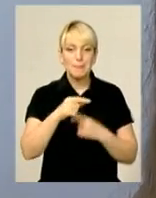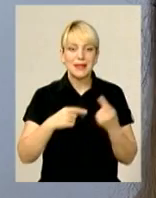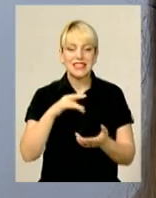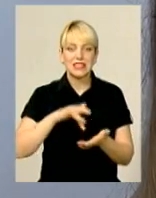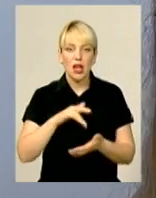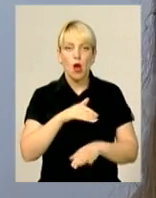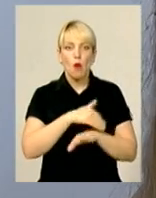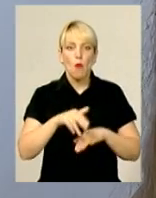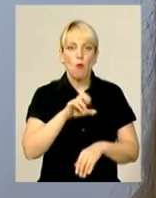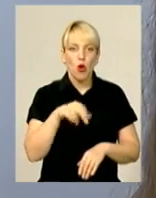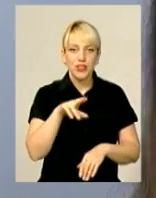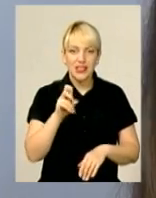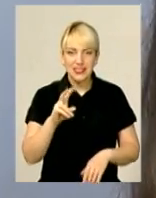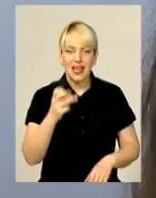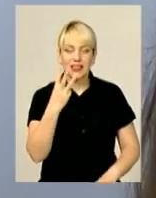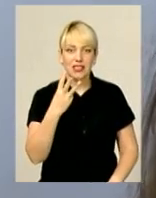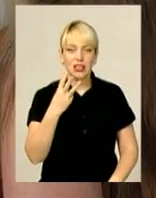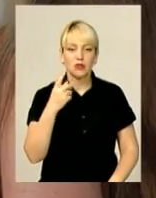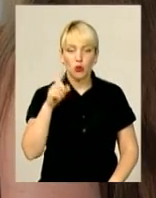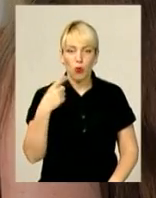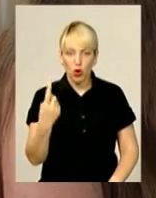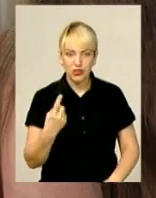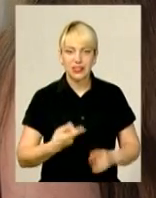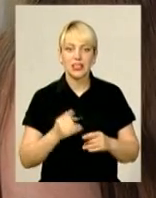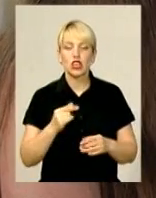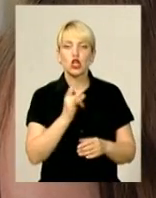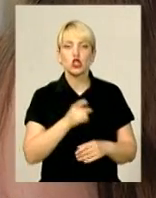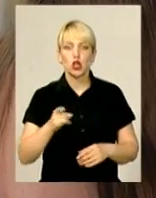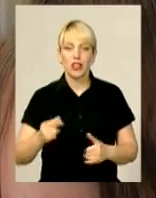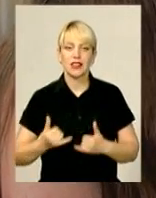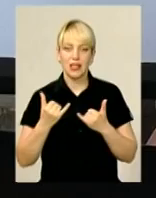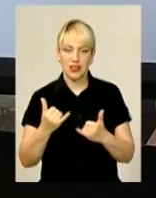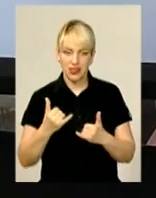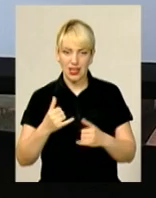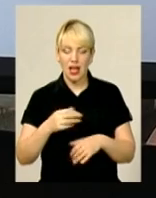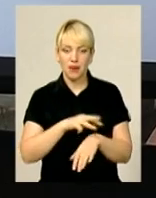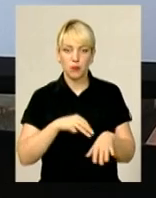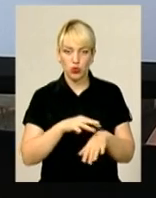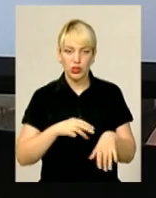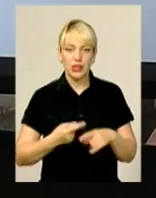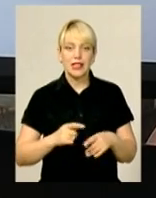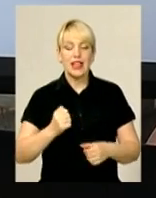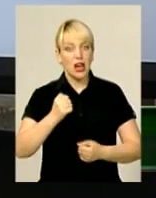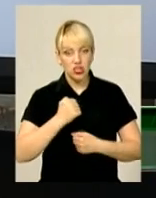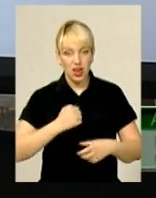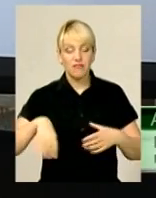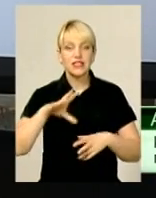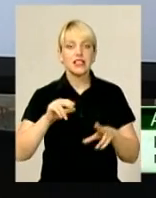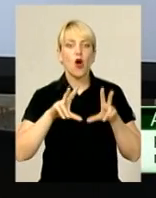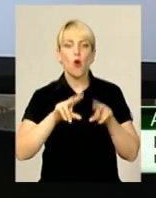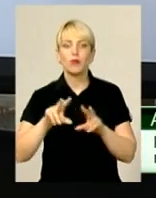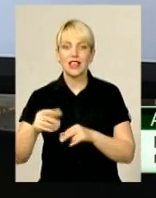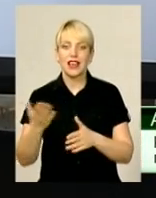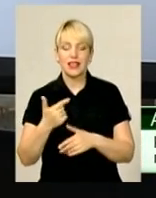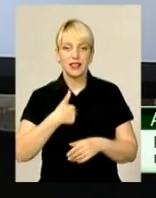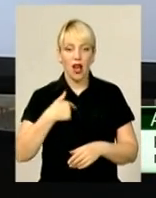93-1 і навіть стоянку для службових автомобілів для правоохоронців. На жаль, всі обіцянки, які я